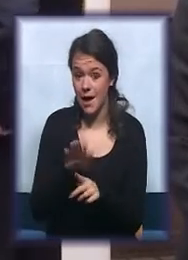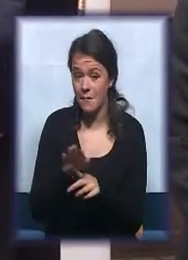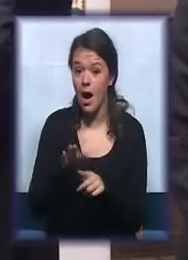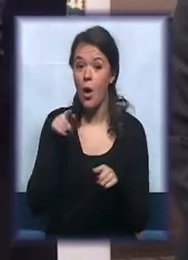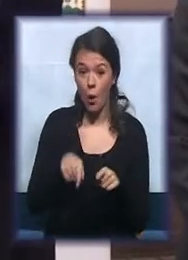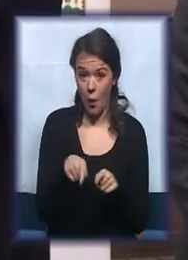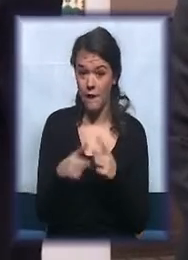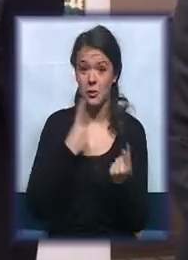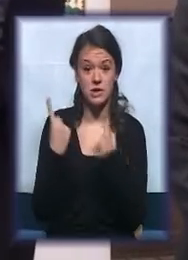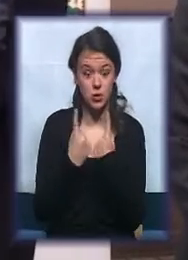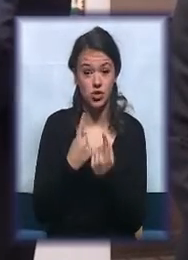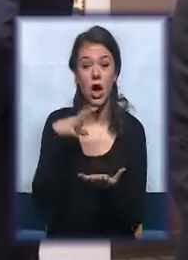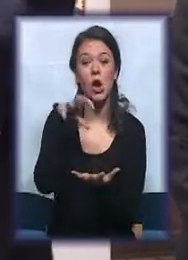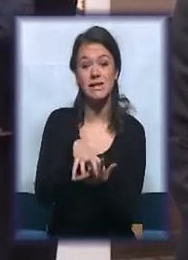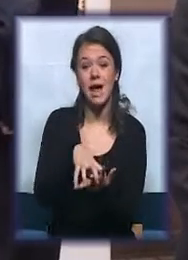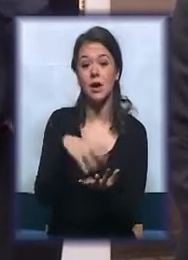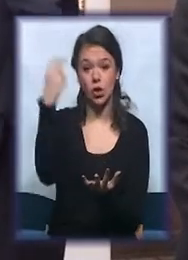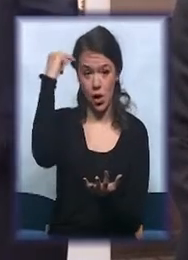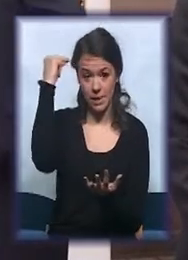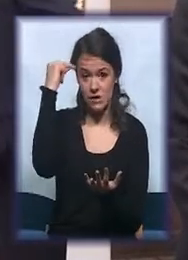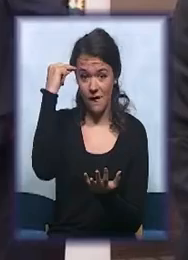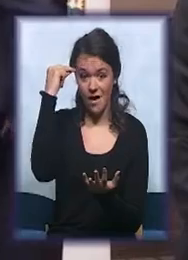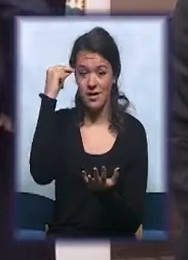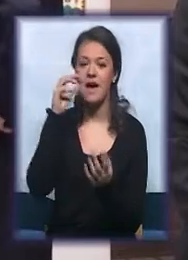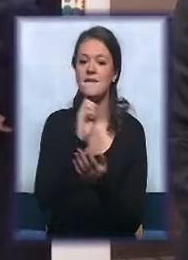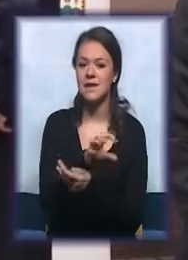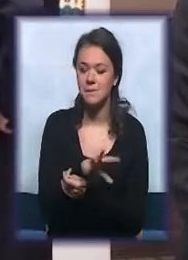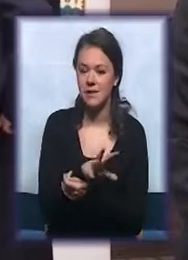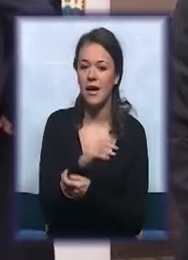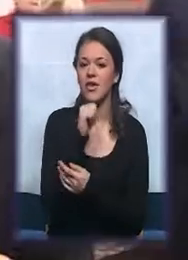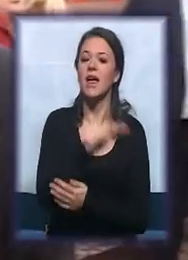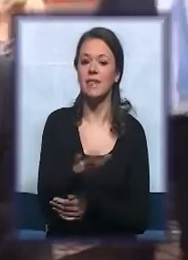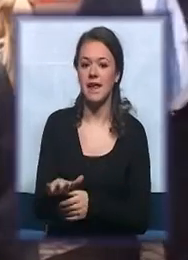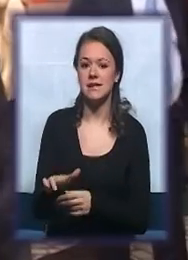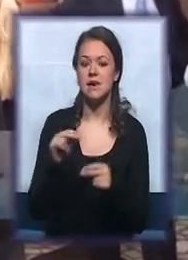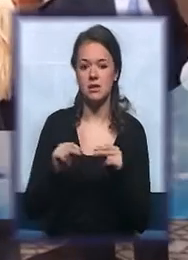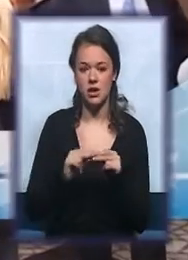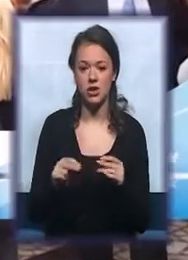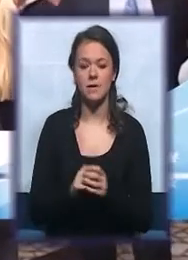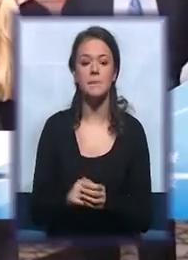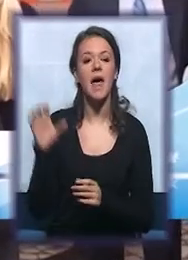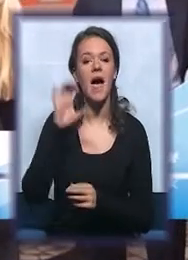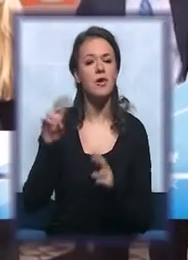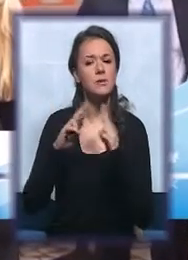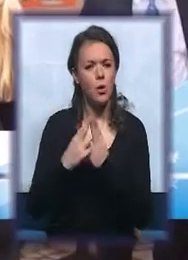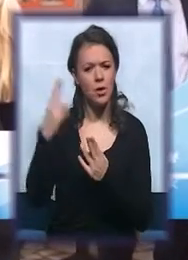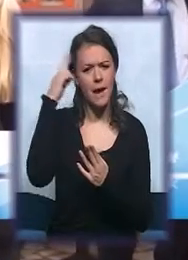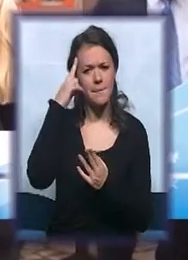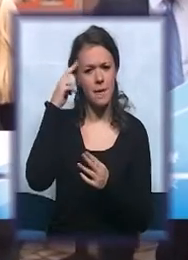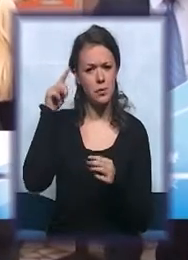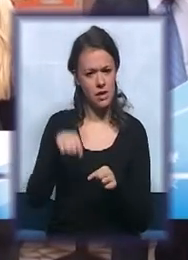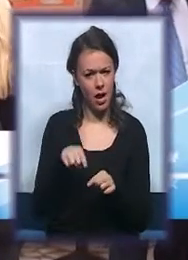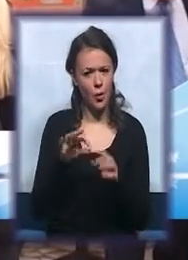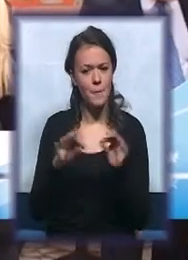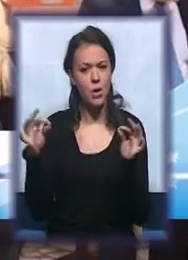slučaju, u sektor obrazovanja, dakle vaspitanja i naravno dečije zaštite. Evropska unija je prepoznala upravo u